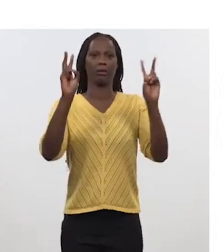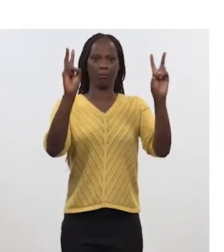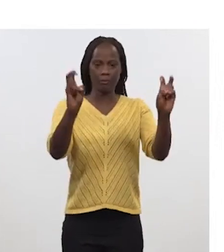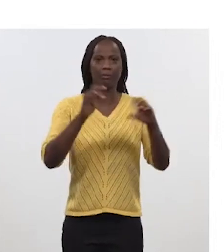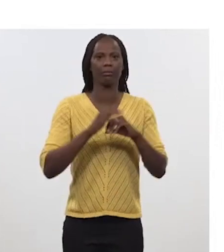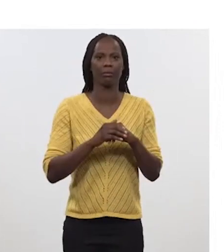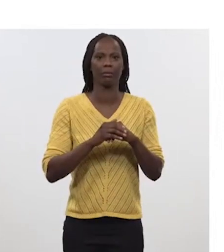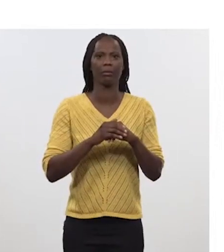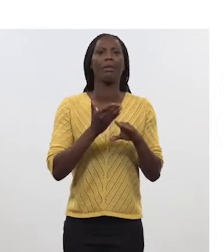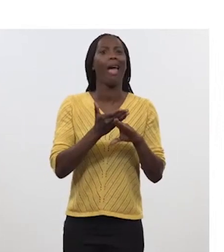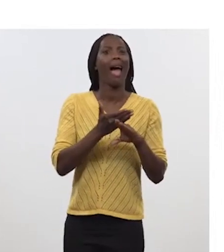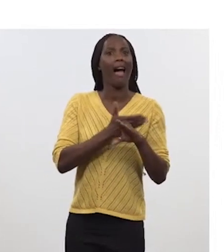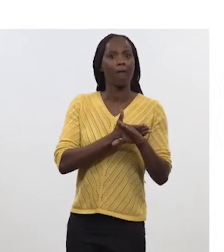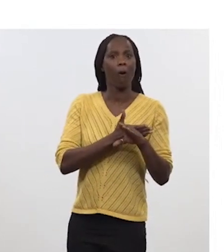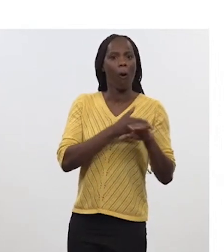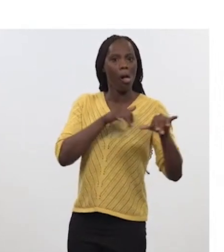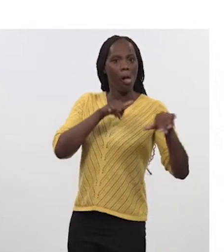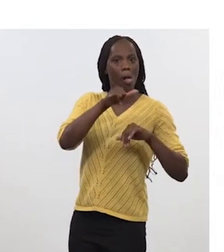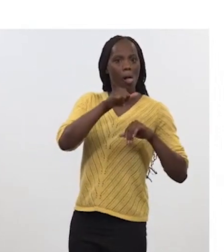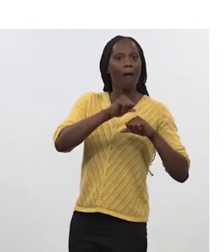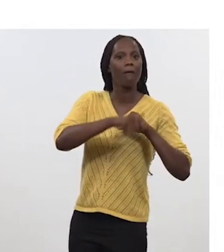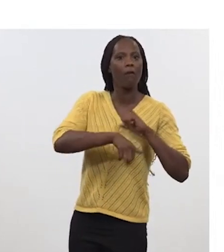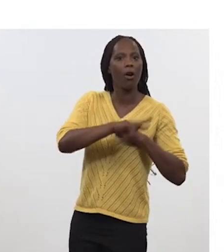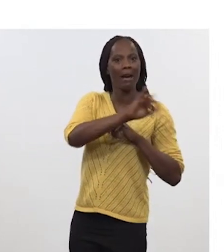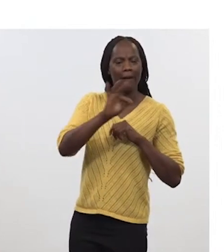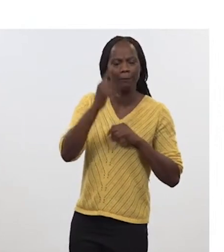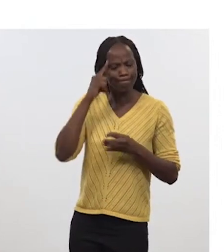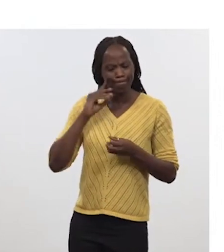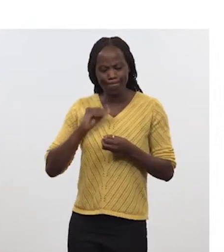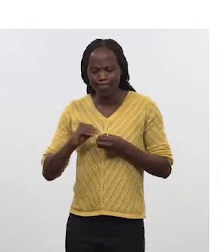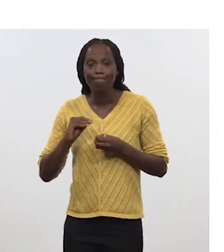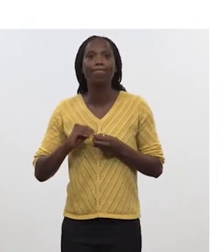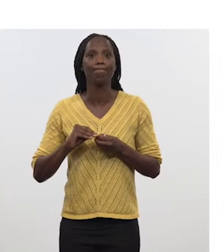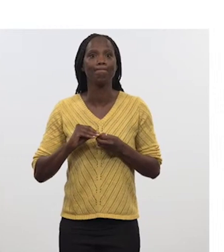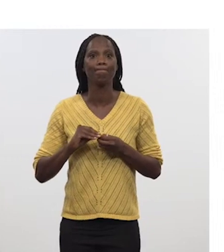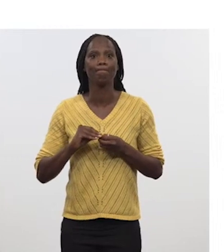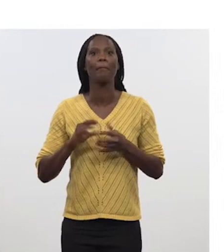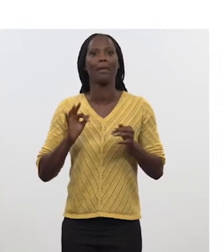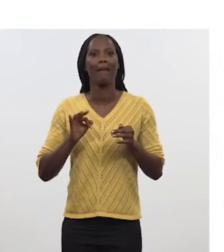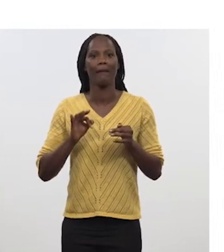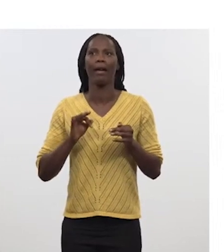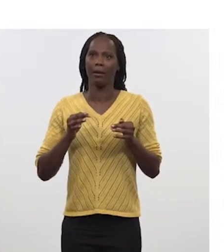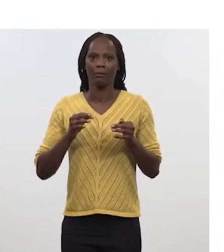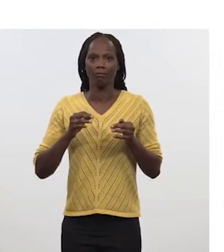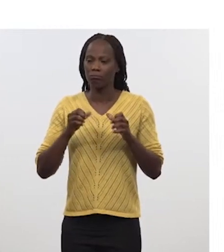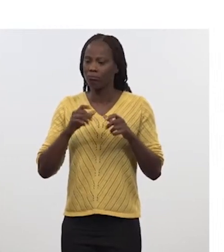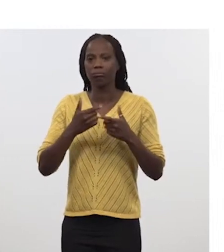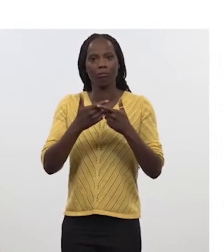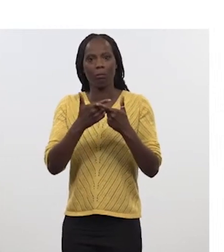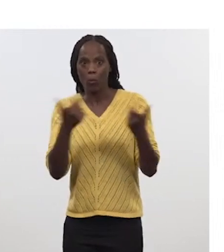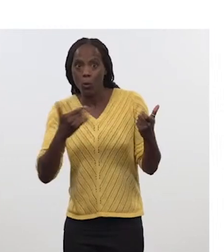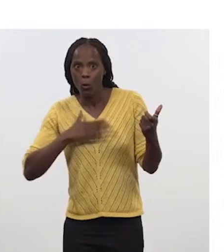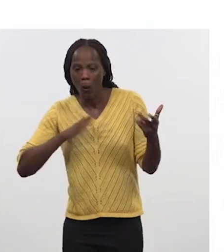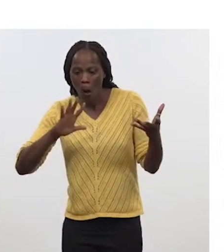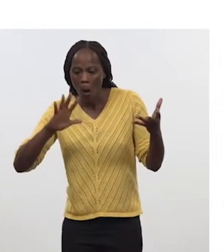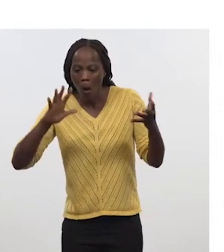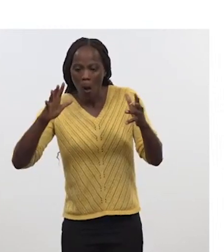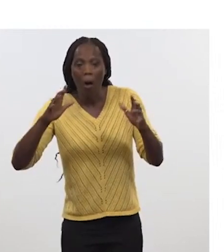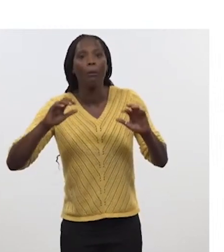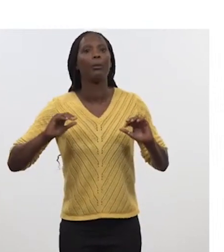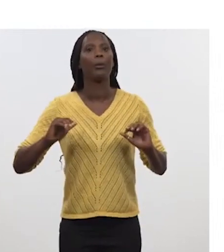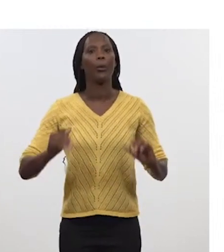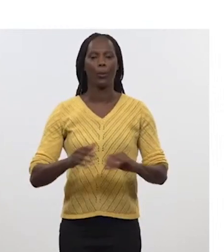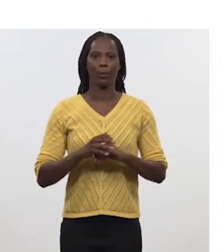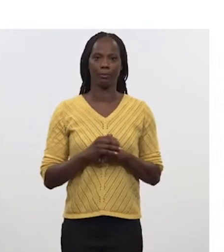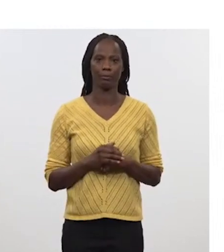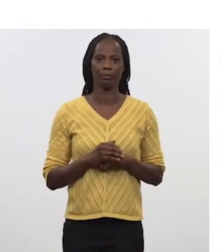du Rafale. Et que là, évidemment, la question se pose de l'avenir de notre cavalerie blindée. Et donc, au fond, la